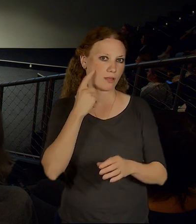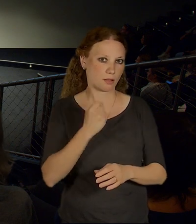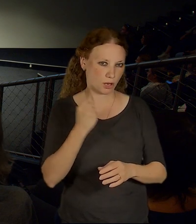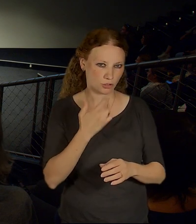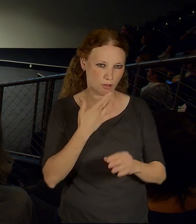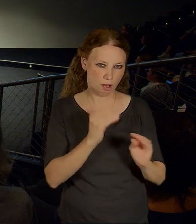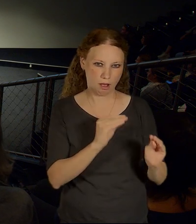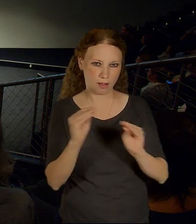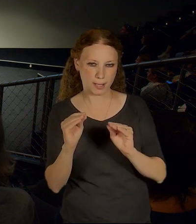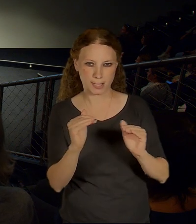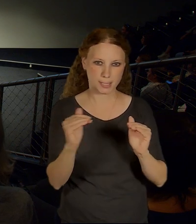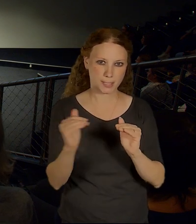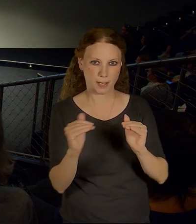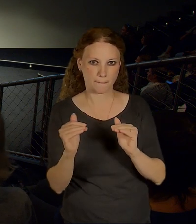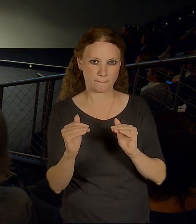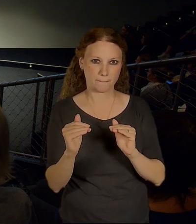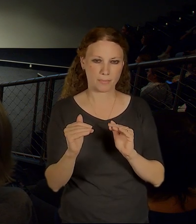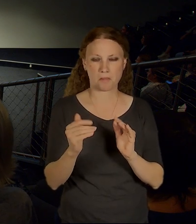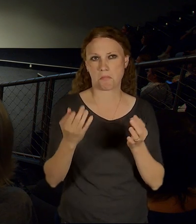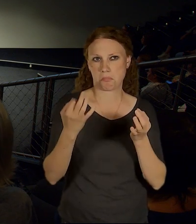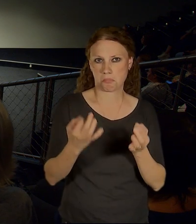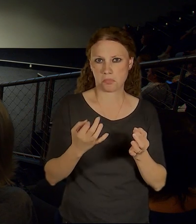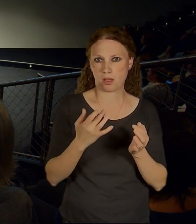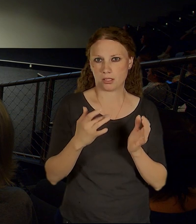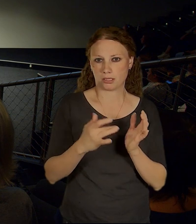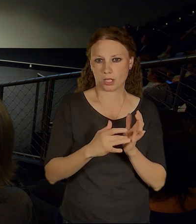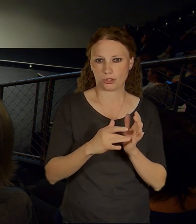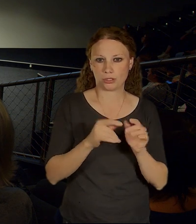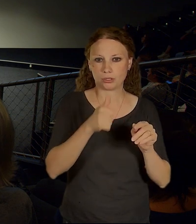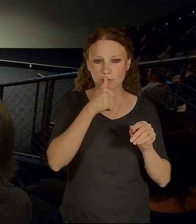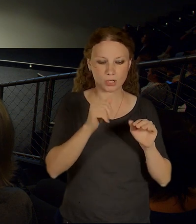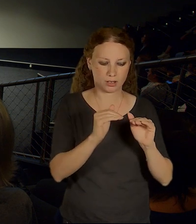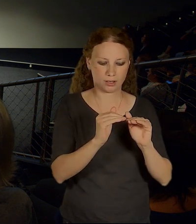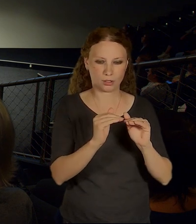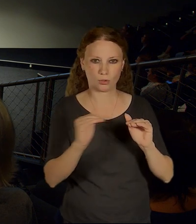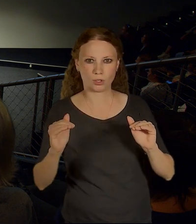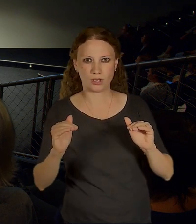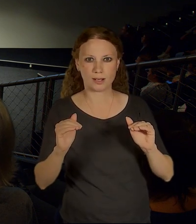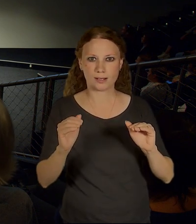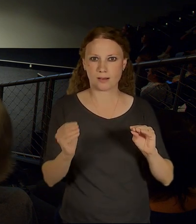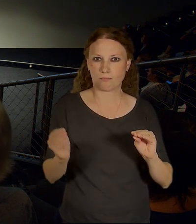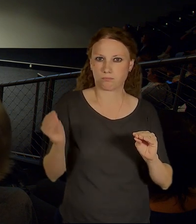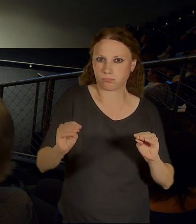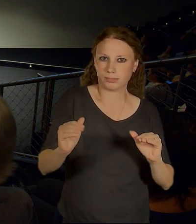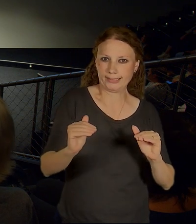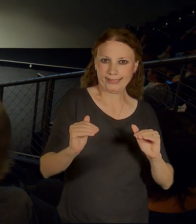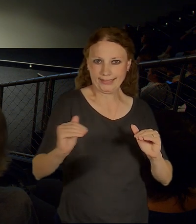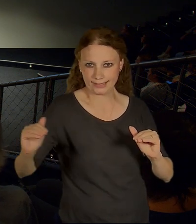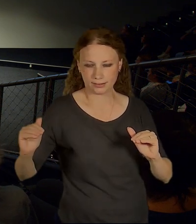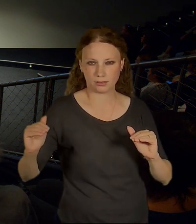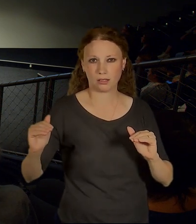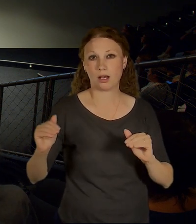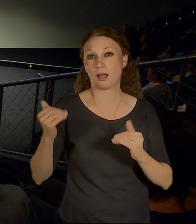úroveň, že jsme si říkali, no to stačí jenom prodloužit vlastně tunelstvu kótu a překonáme v úrovni té stávající železní lávky